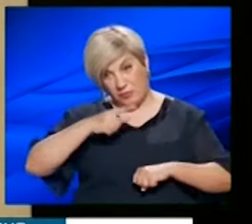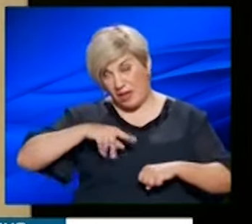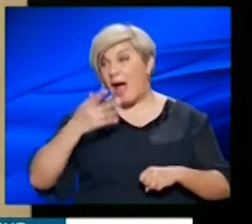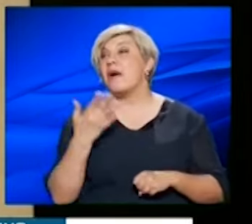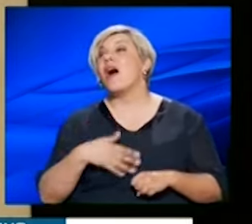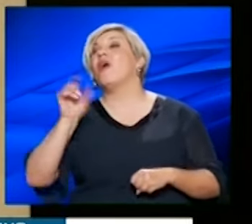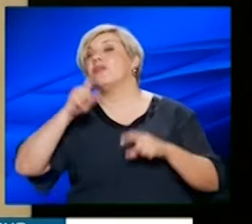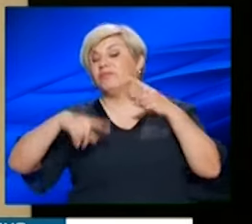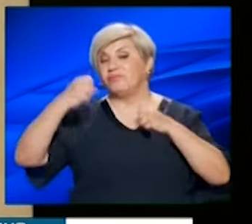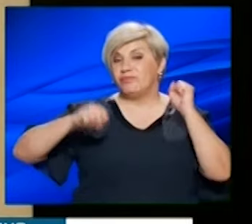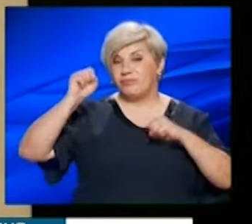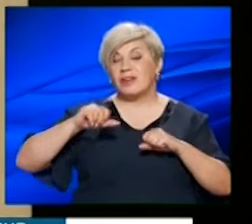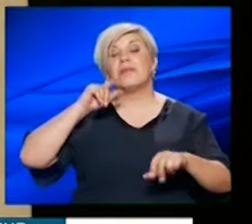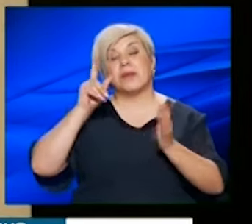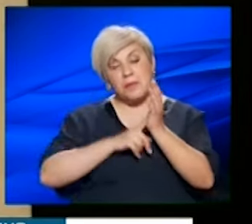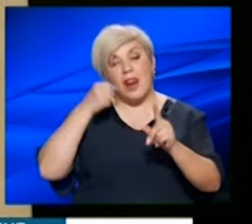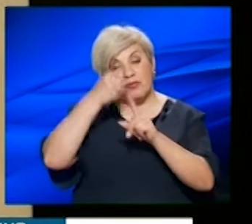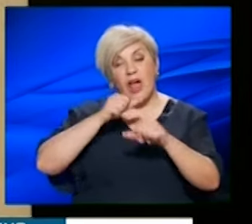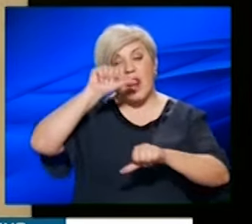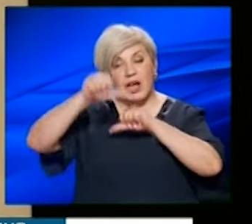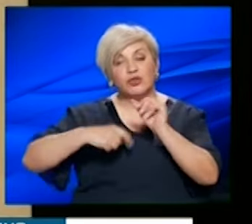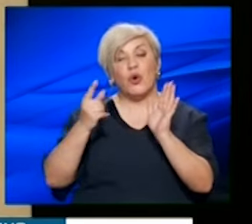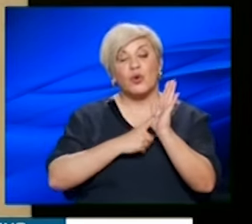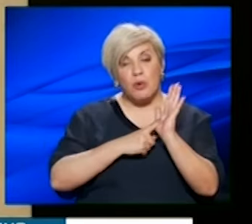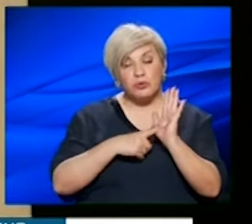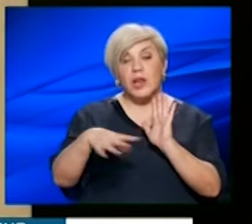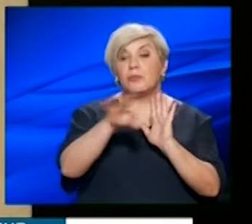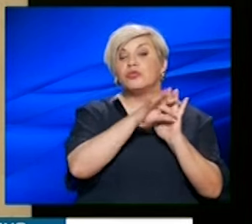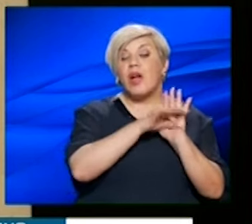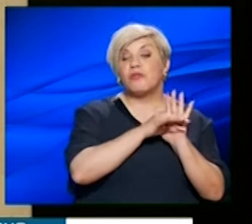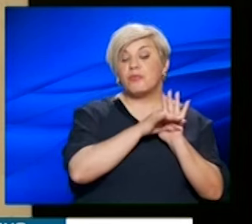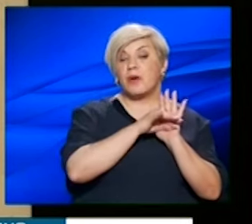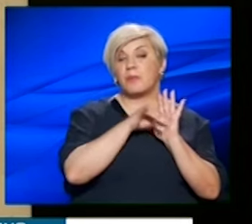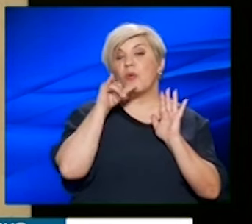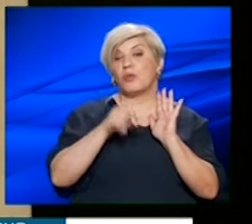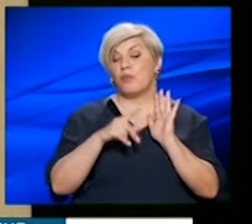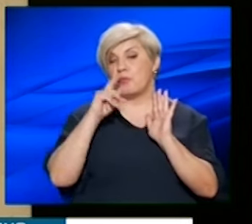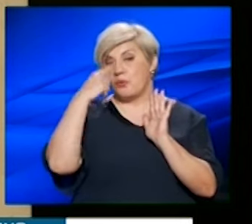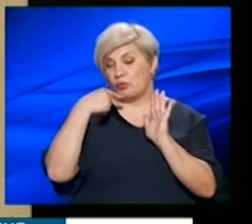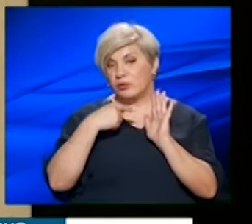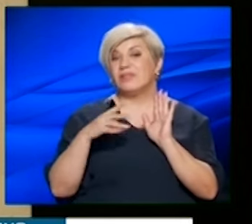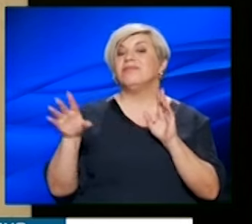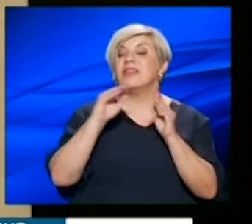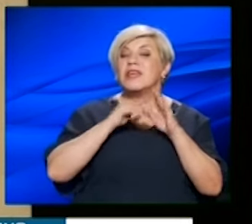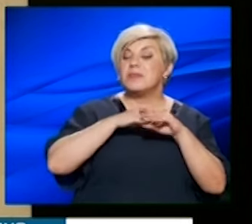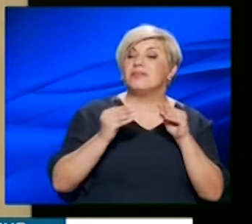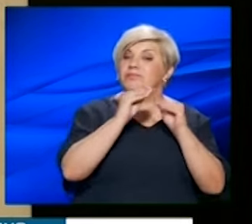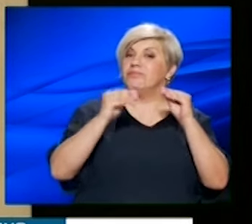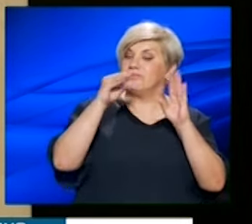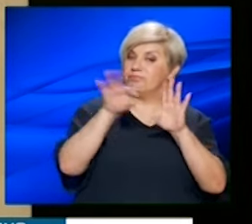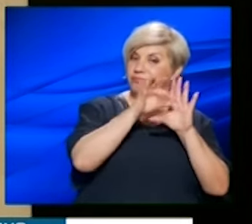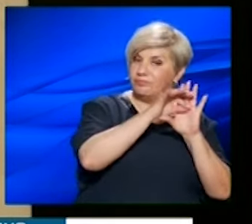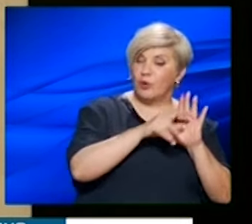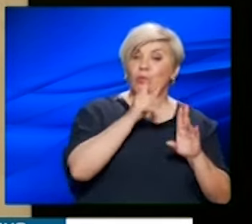Άρα, ναι, θα παλεύουμε να αλλάξει αυτός ο νόμος για να στελεχωθούν οι υπηρεσίες του Δήμου,